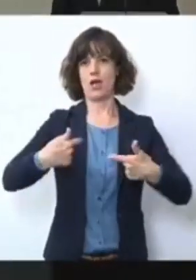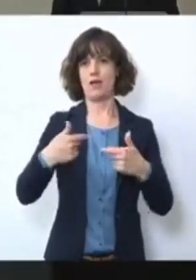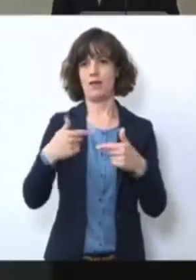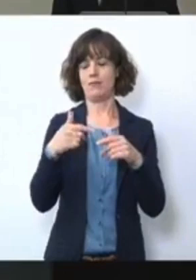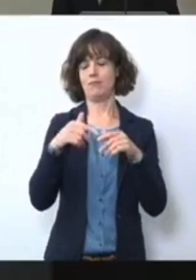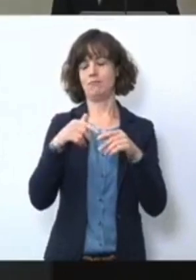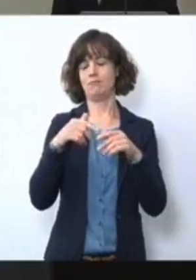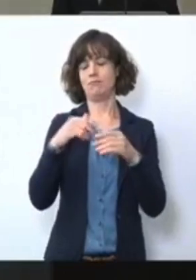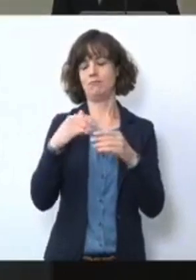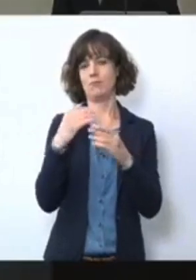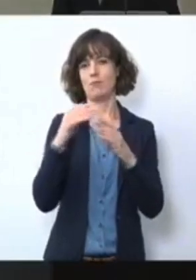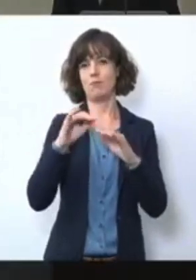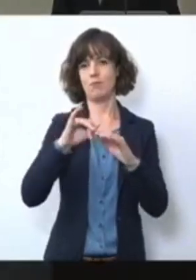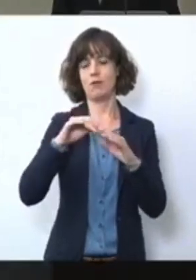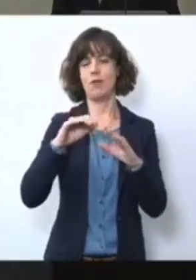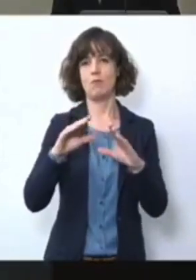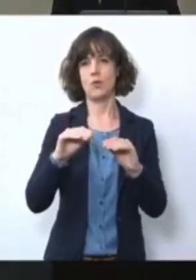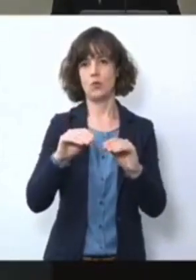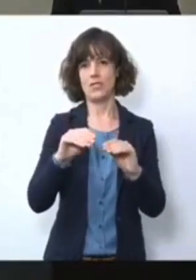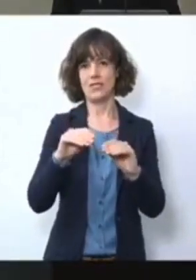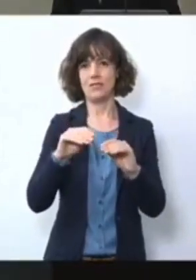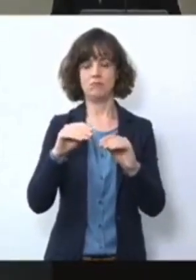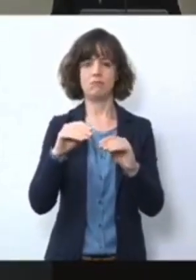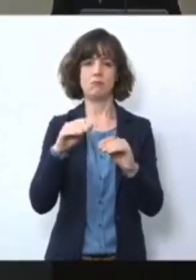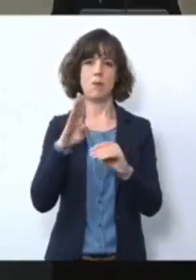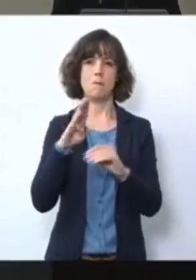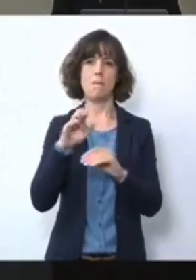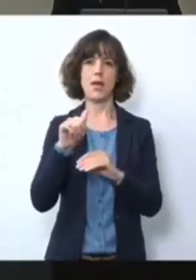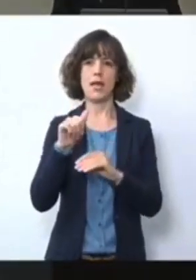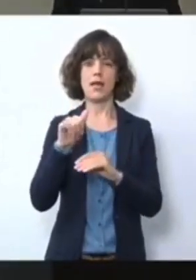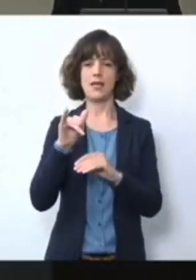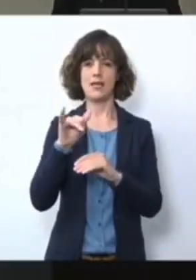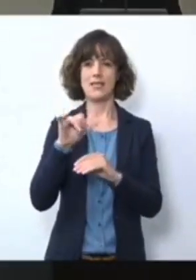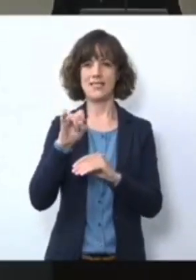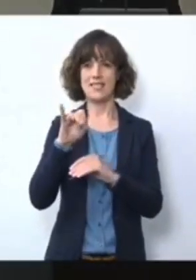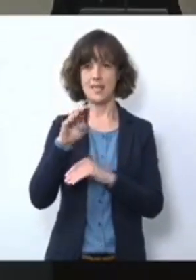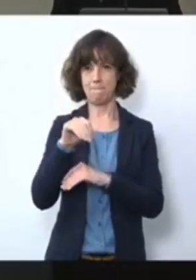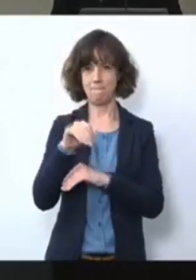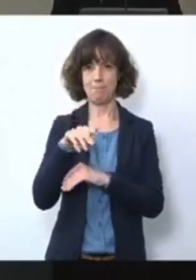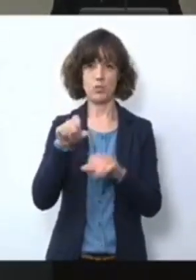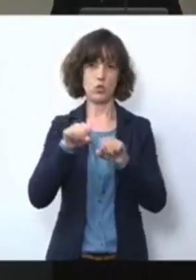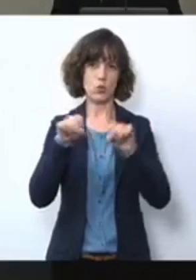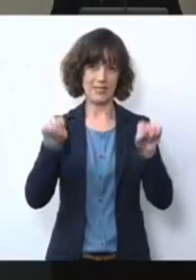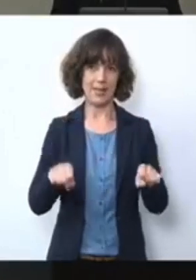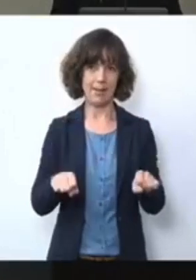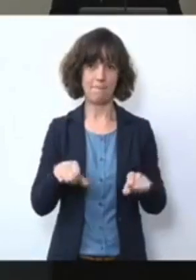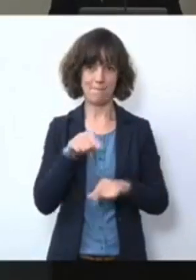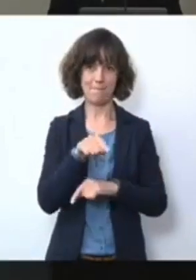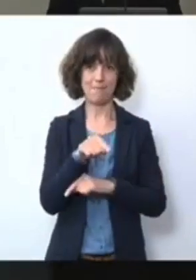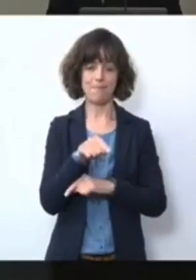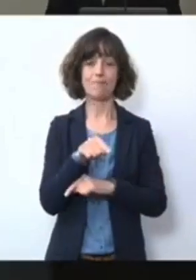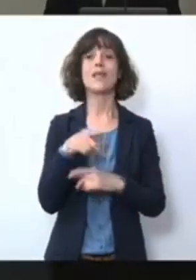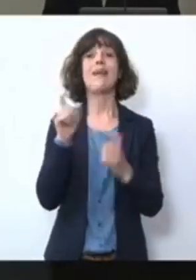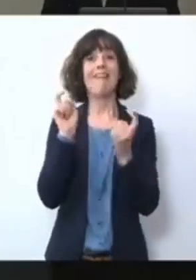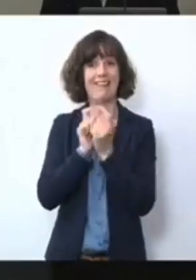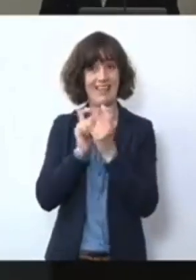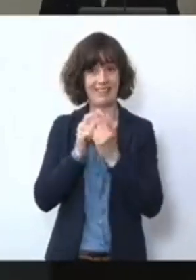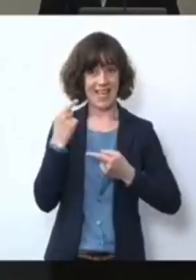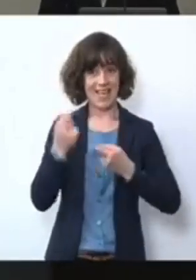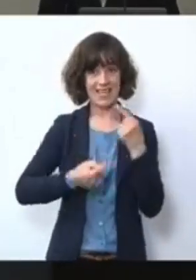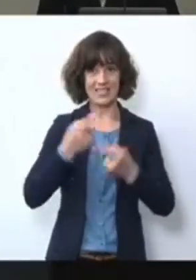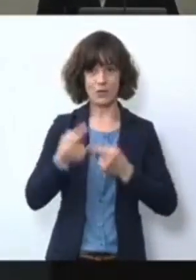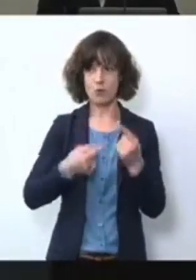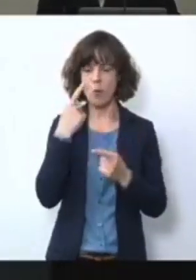den Rollout für alle Gesundheitsämter. Ja, die Digitalisierung ist in der momentanen Situation mehr oder weniger